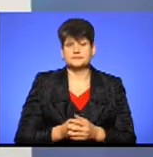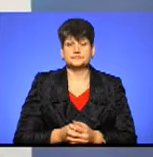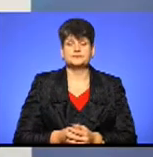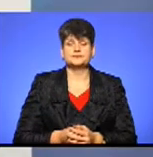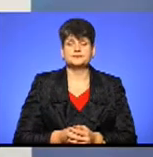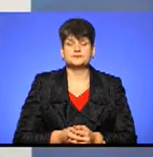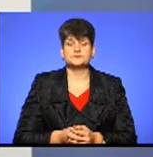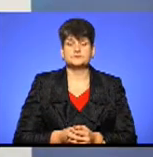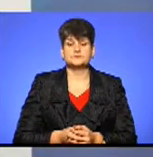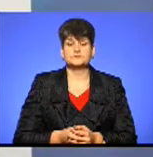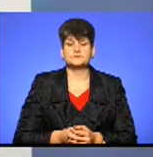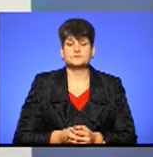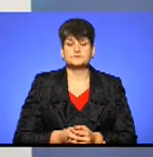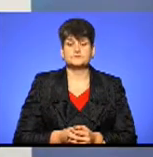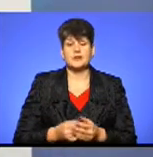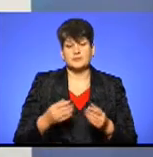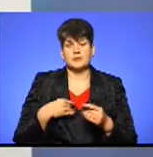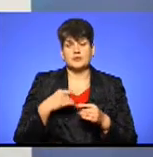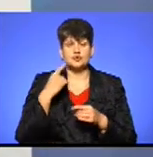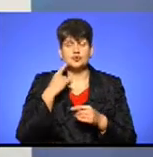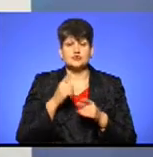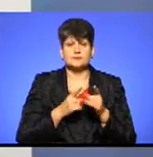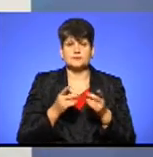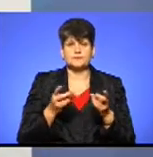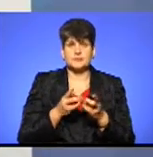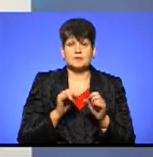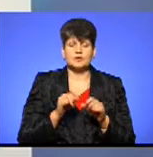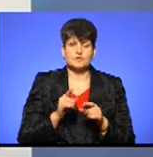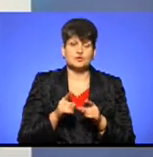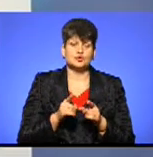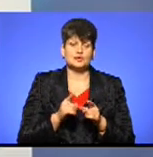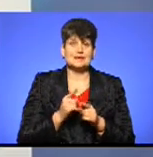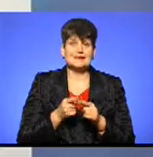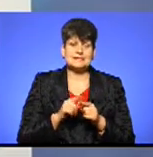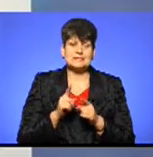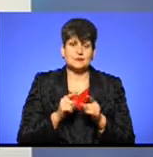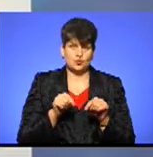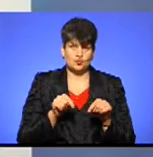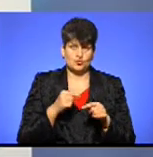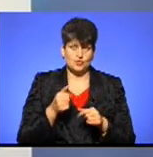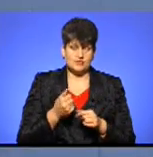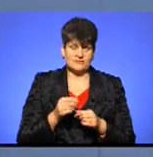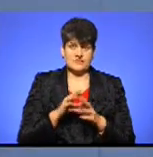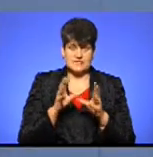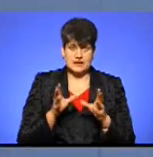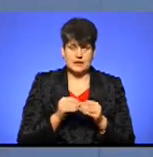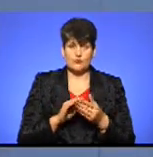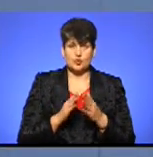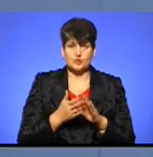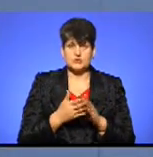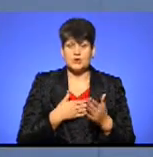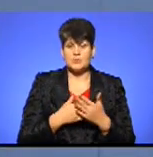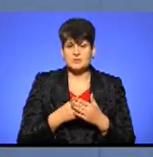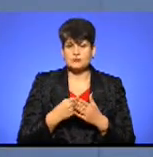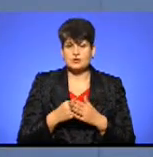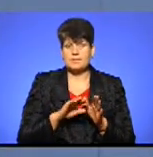От ми також чули, що зміни потрібні в положення. Чи можливо так, що вони будуть вже цього року? Взагалі-то в положенням громадський бюджет